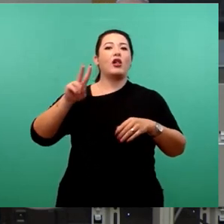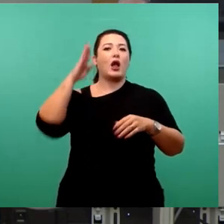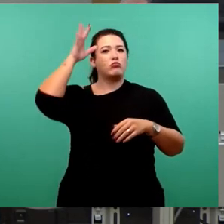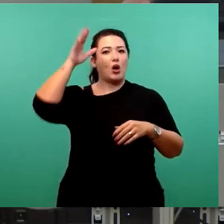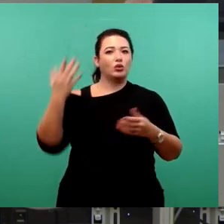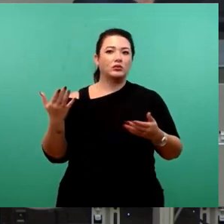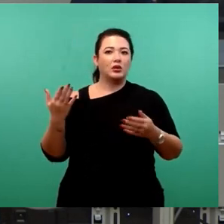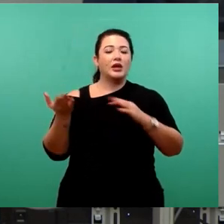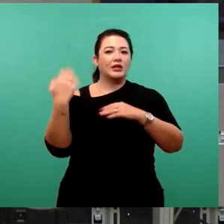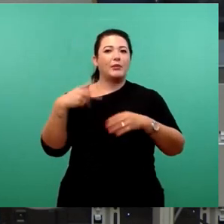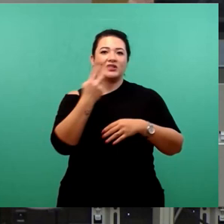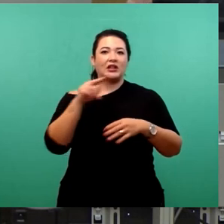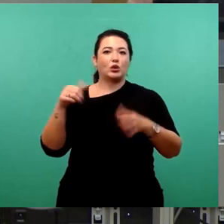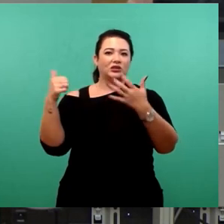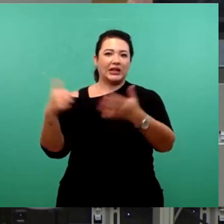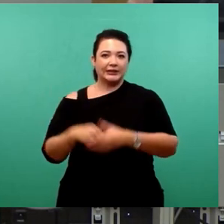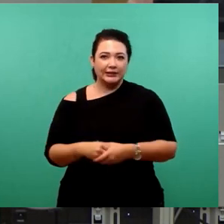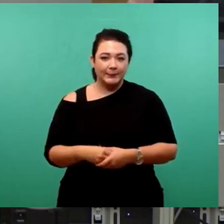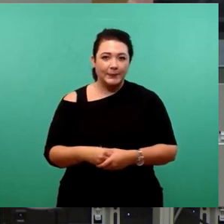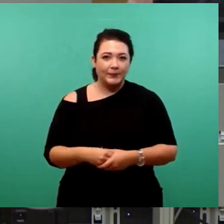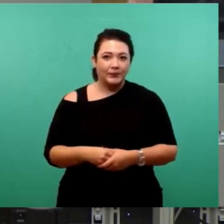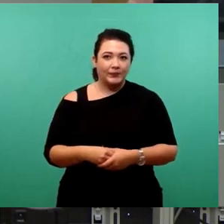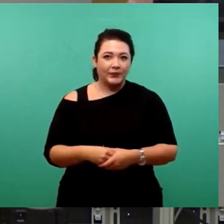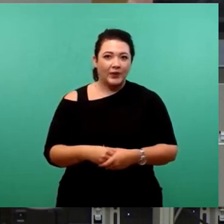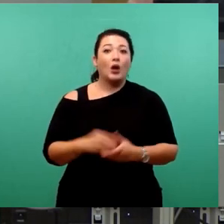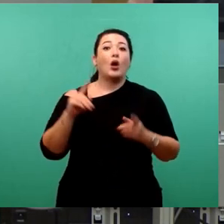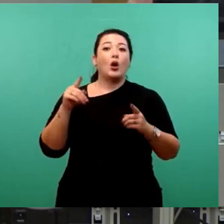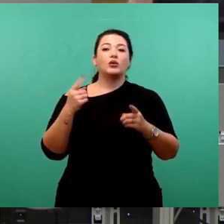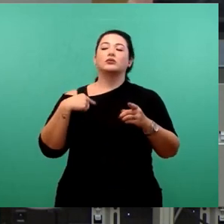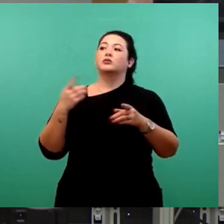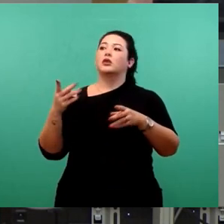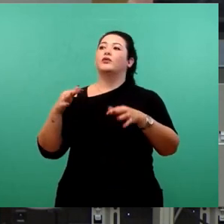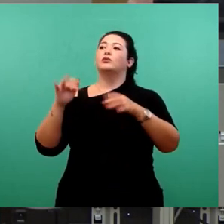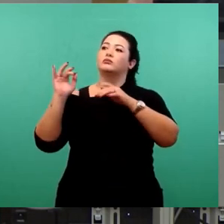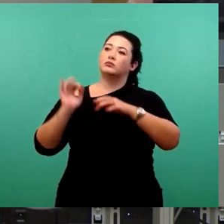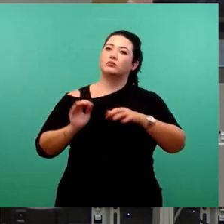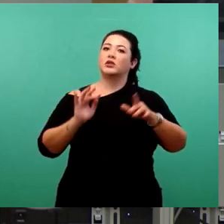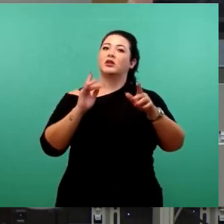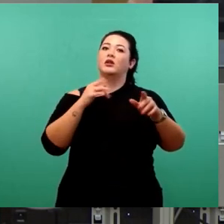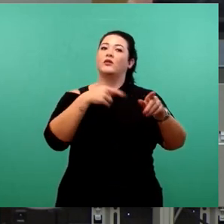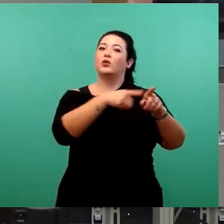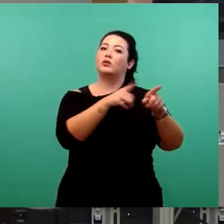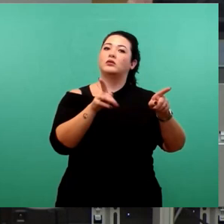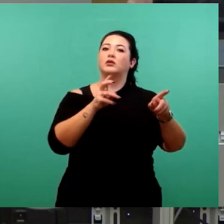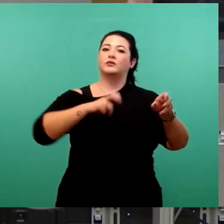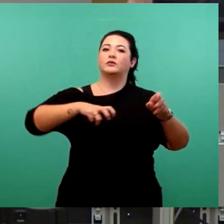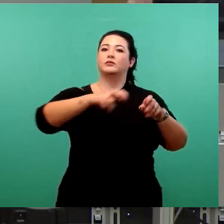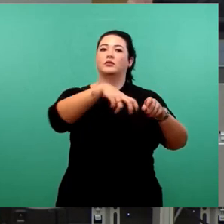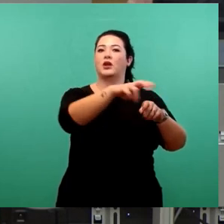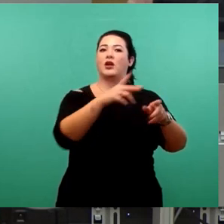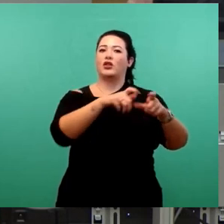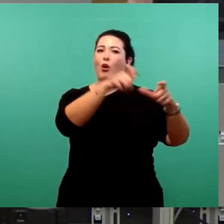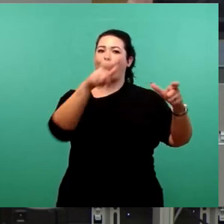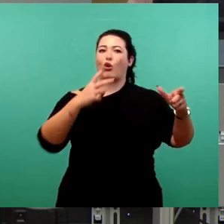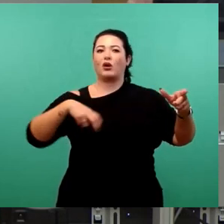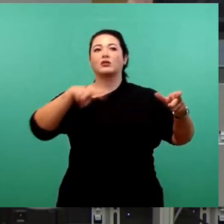Ich will mit Erich Kästner schließen. Gegen Abend ging Fabian in die Altstadt hinüber. Von der Brücke aus sah er die weltberühmten Gebäude wieder, die